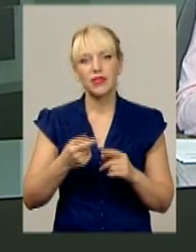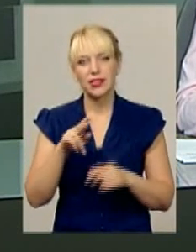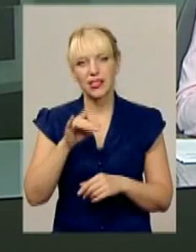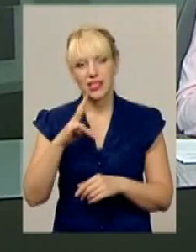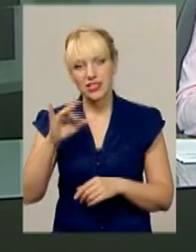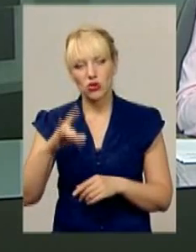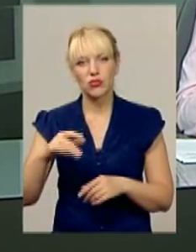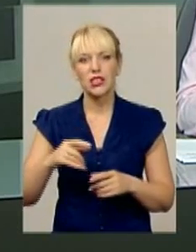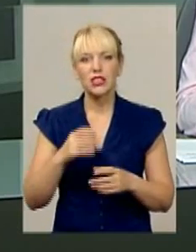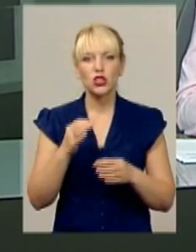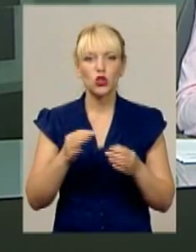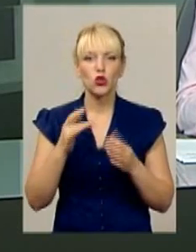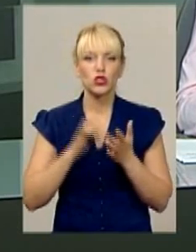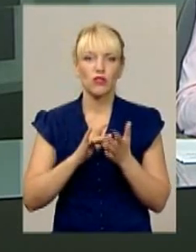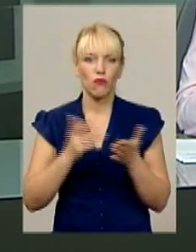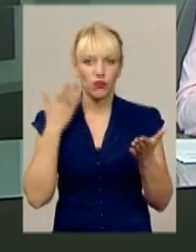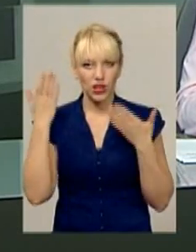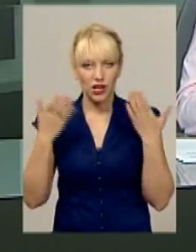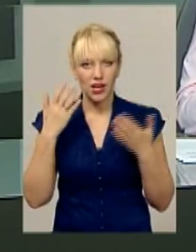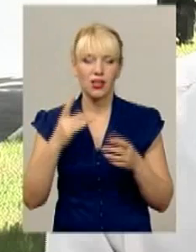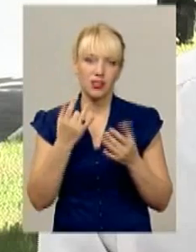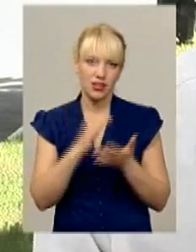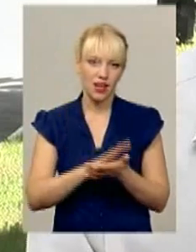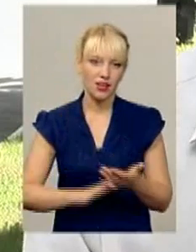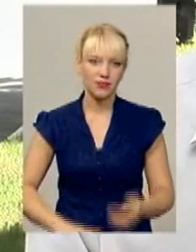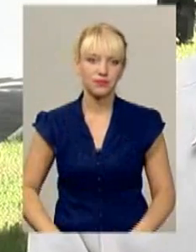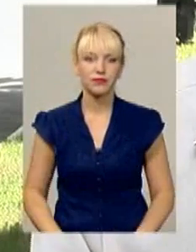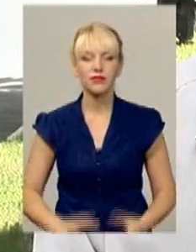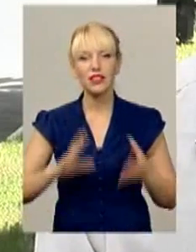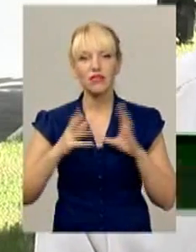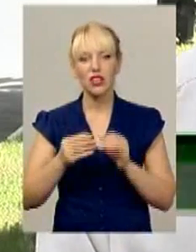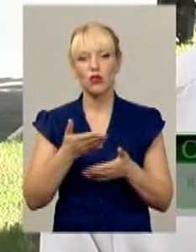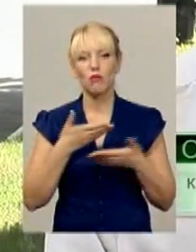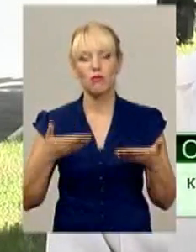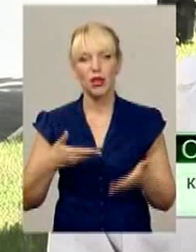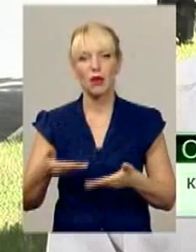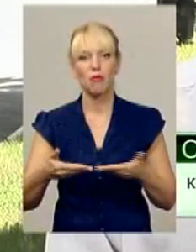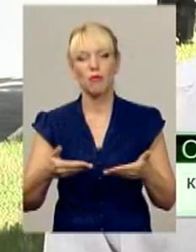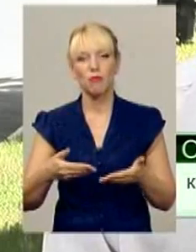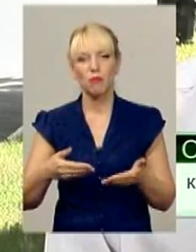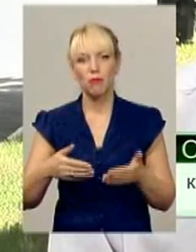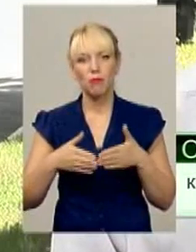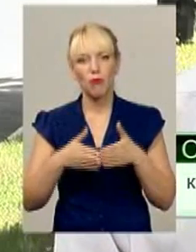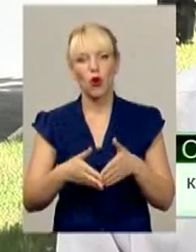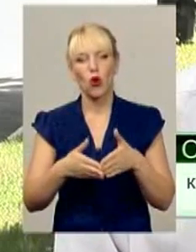другої за розміром ріки України – далі у сюжеті. Загалом ми пройшли по Дністру,